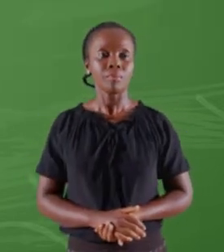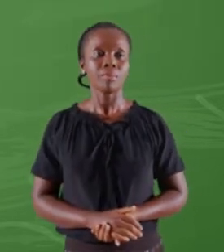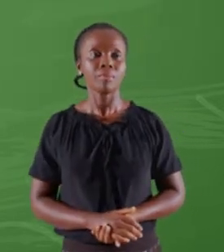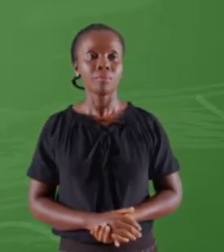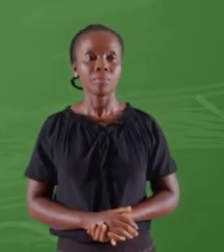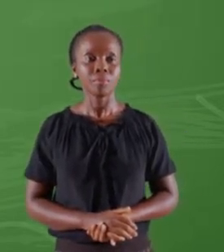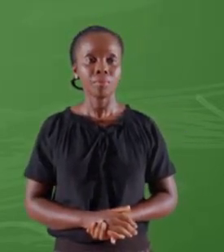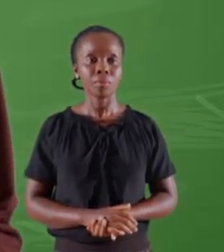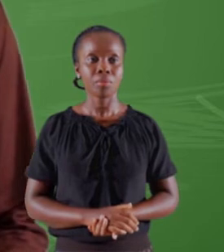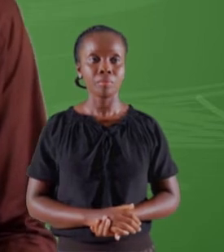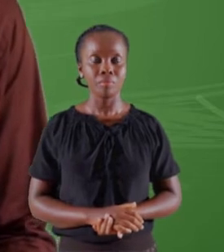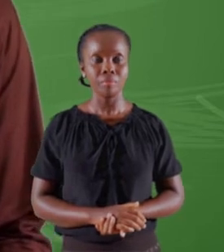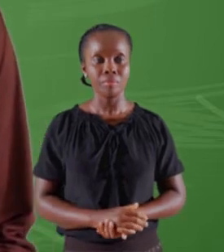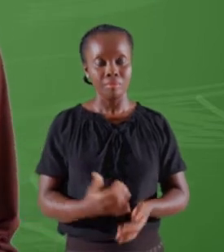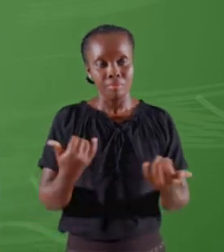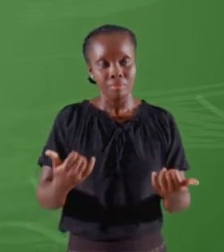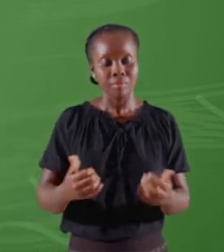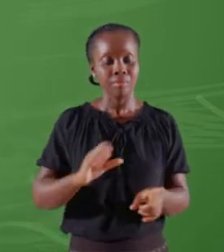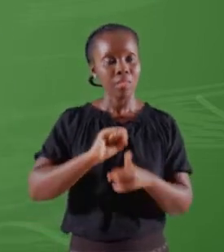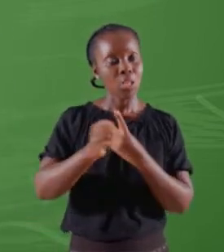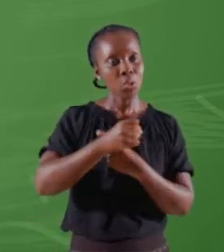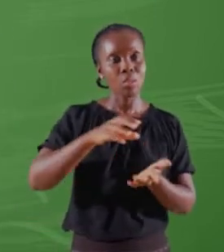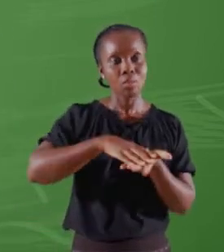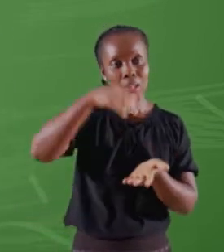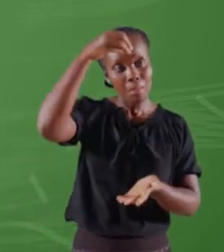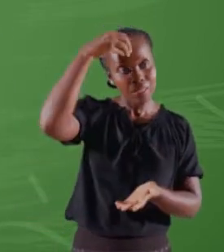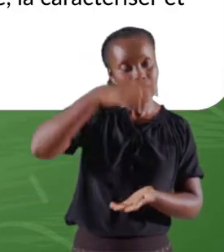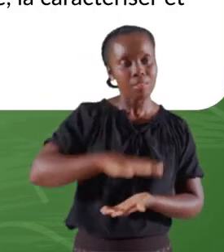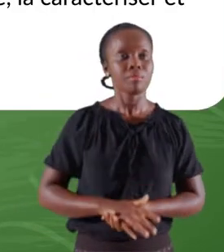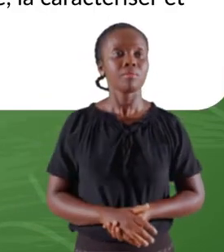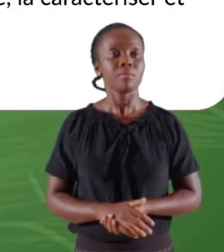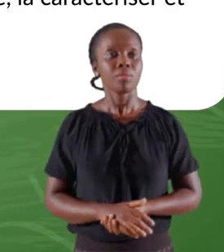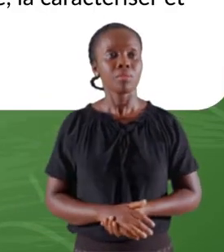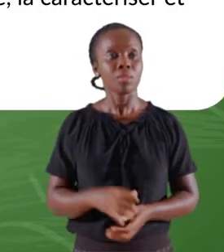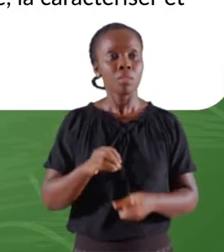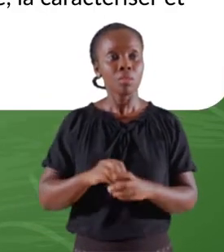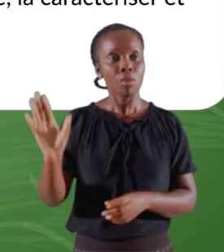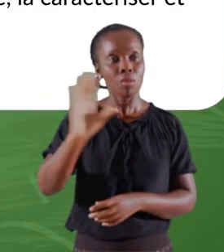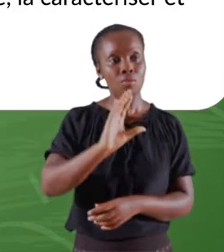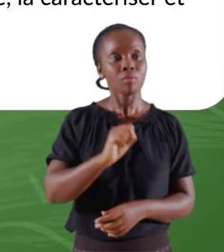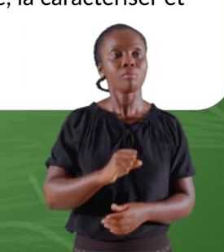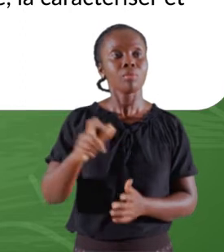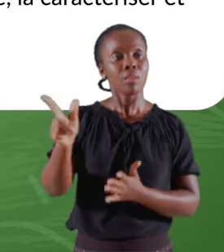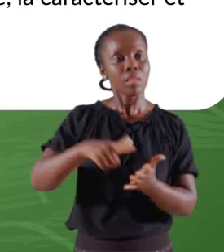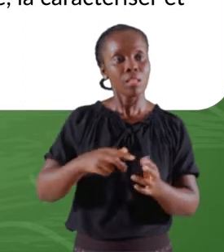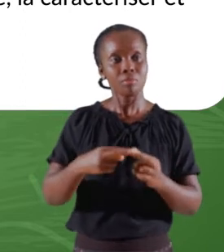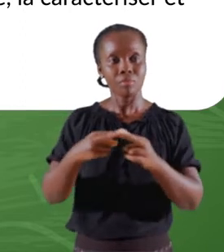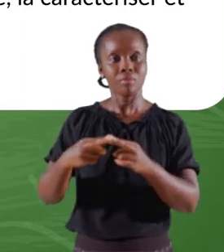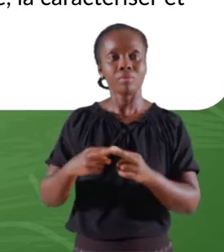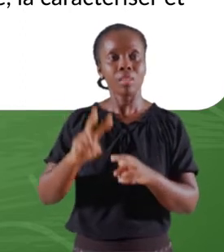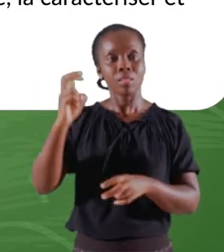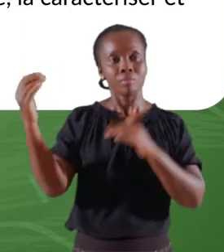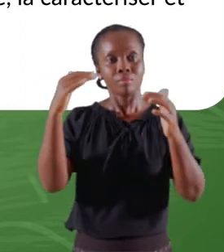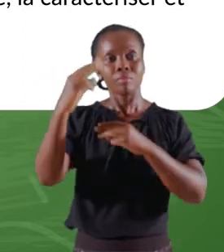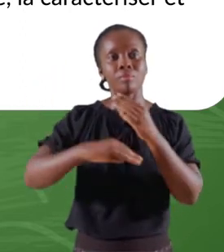Alors je vais vous présenter une situation d'apprentissage. Dans vos lectures relatives à la Seconde Guerre